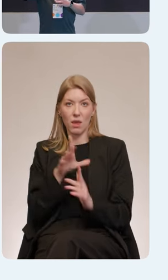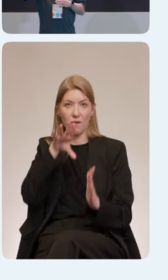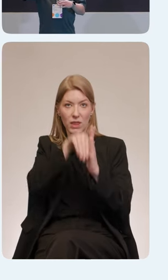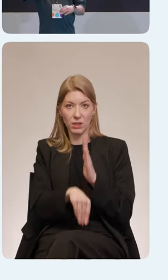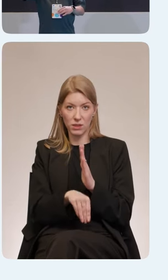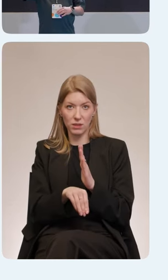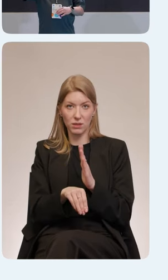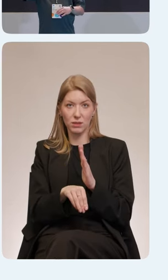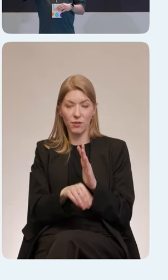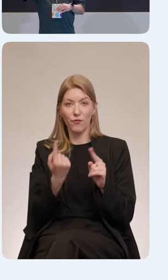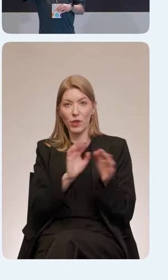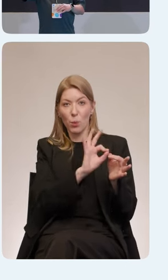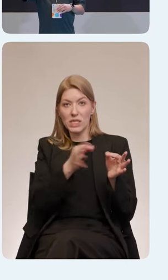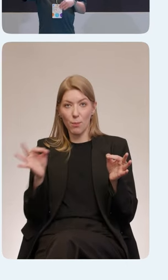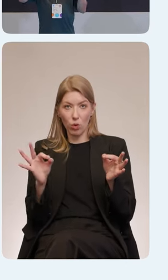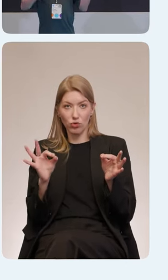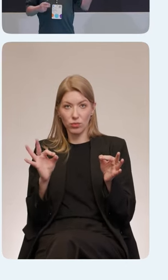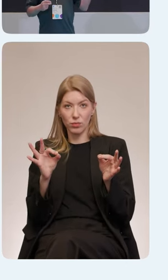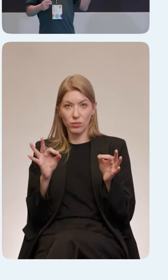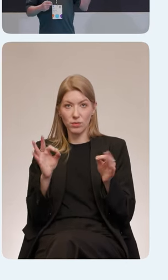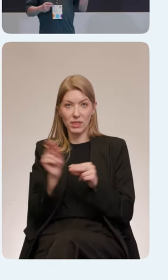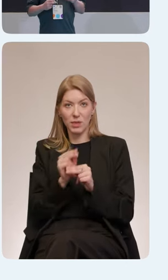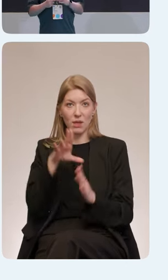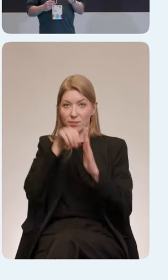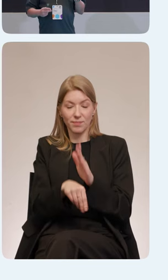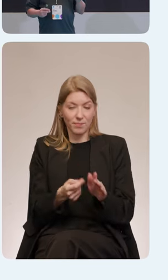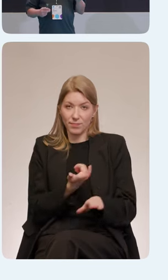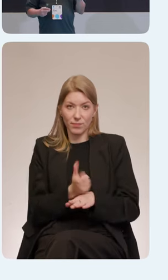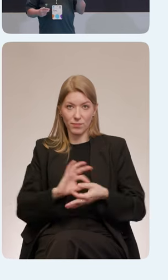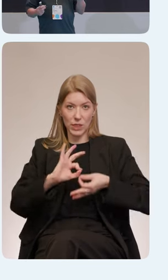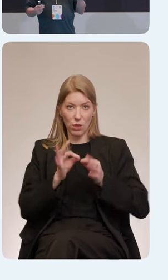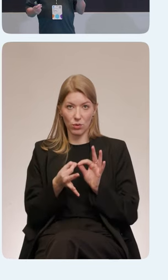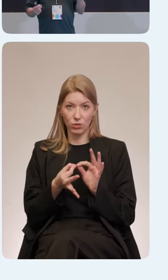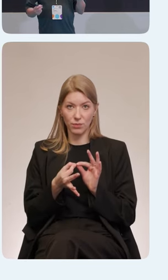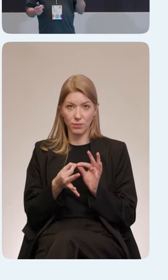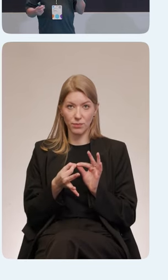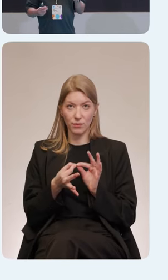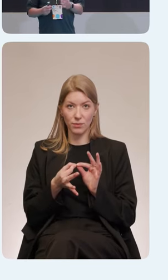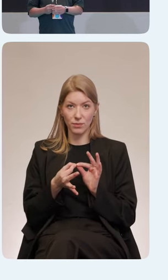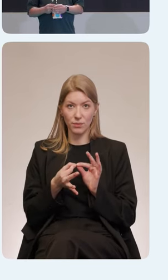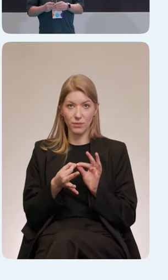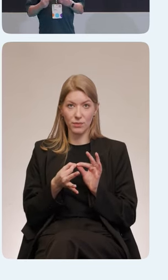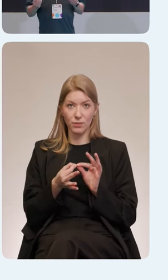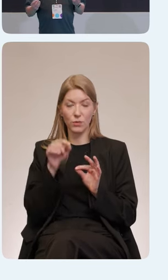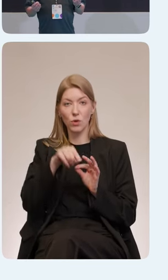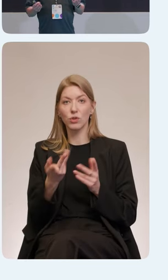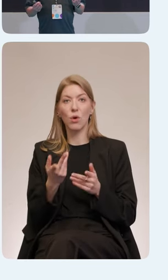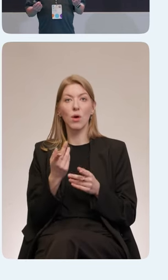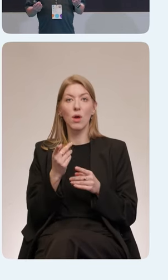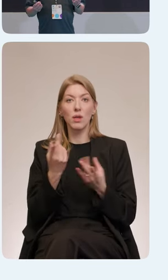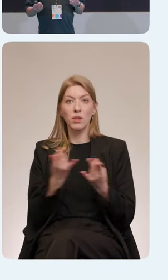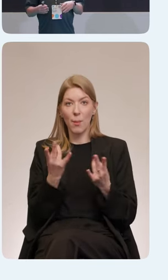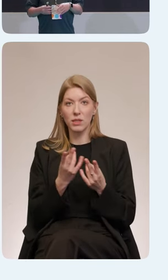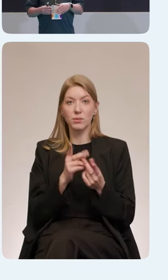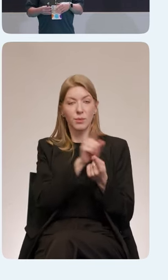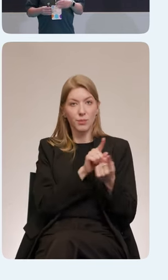этот сценарий, цепочку выполненных действий, которые пользователь должен сделать для скринридера, и потом должны как